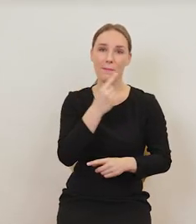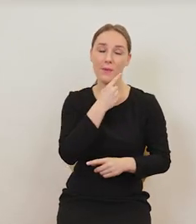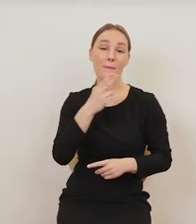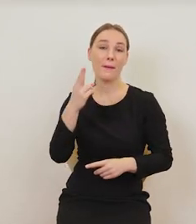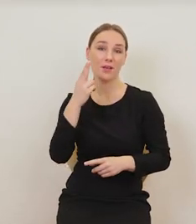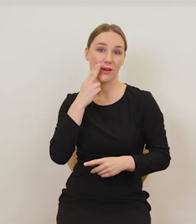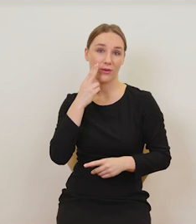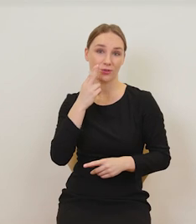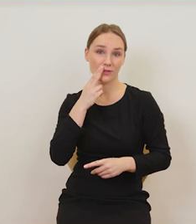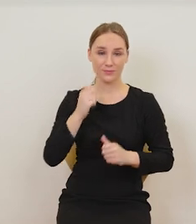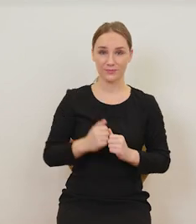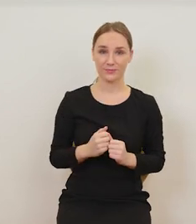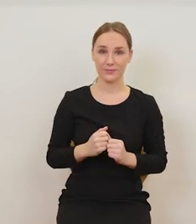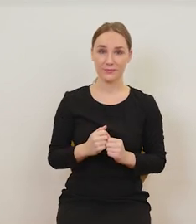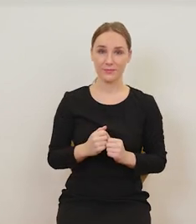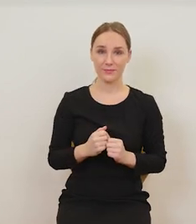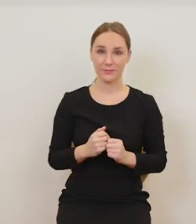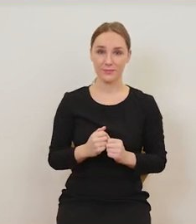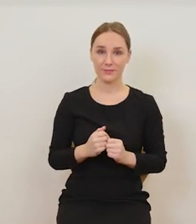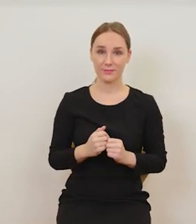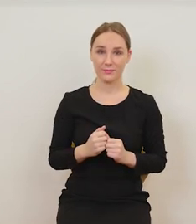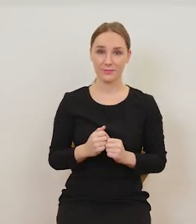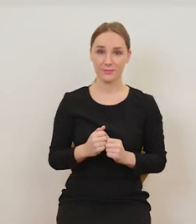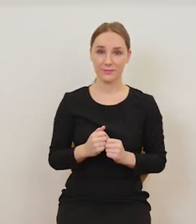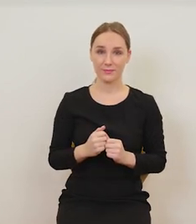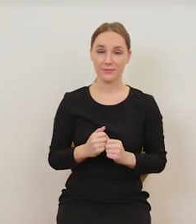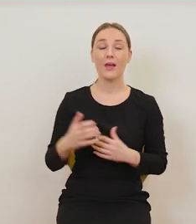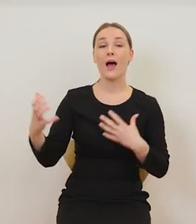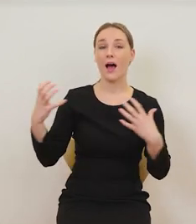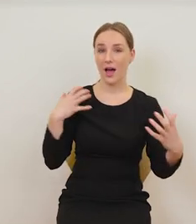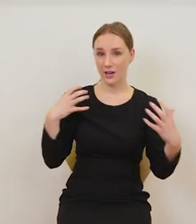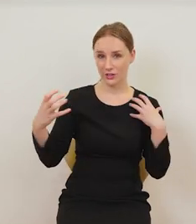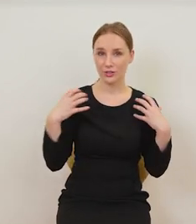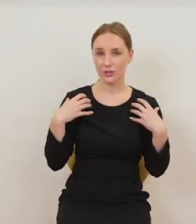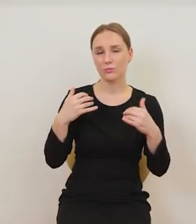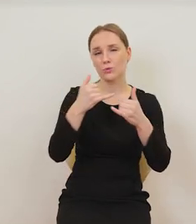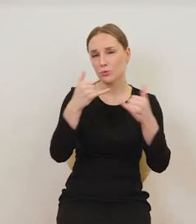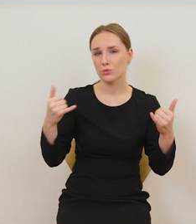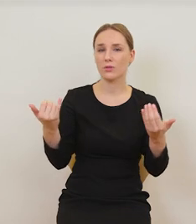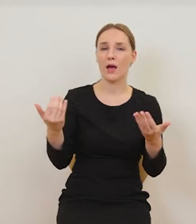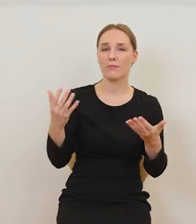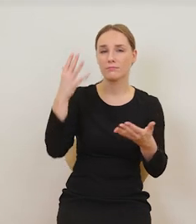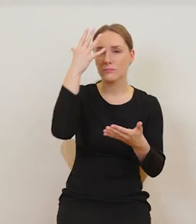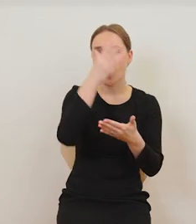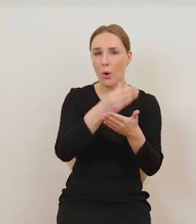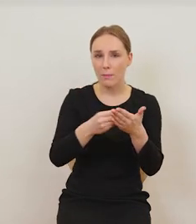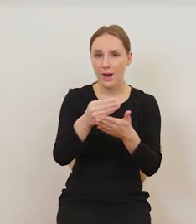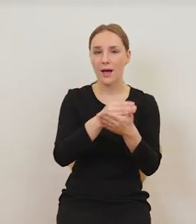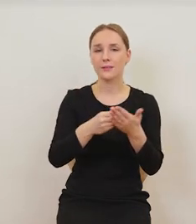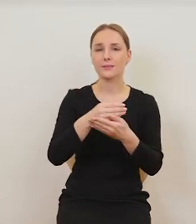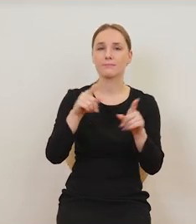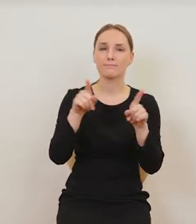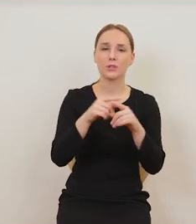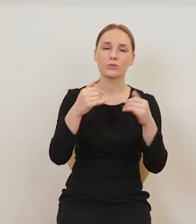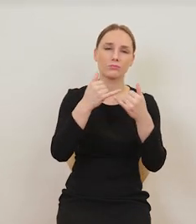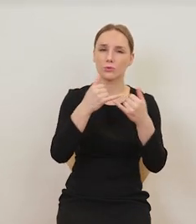zębach. Artyści zamieszczali różnego rodzaju obrazy, czy produkowali różnego